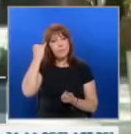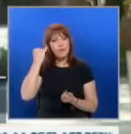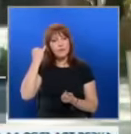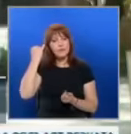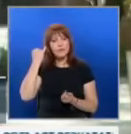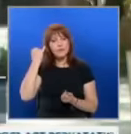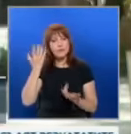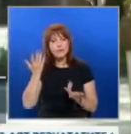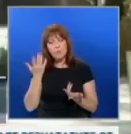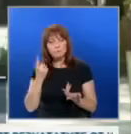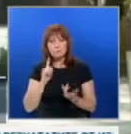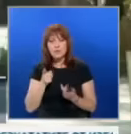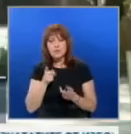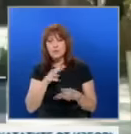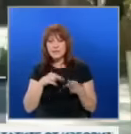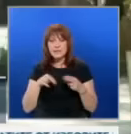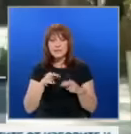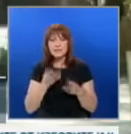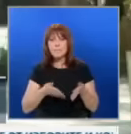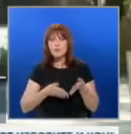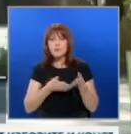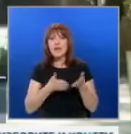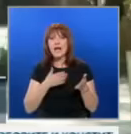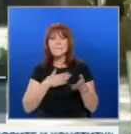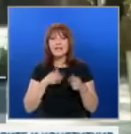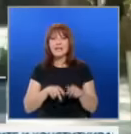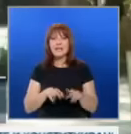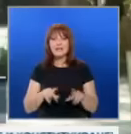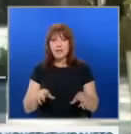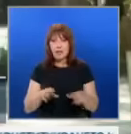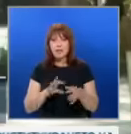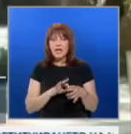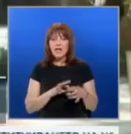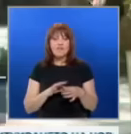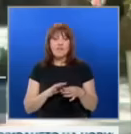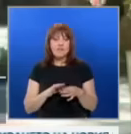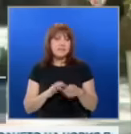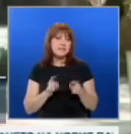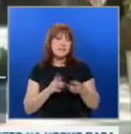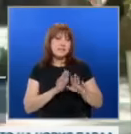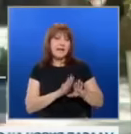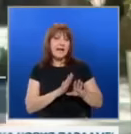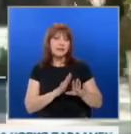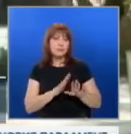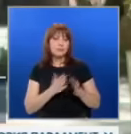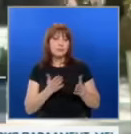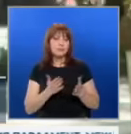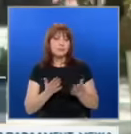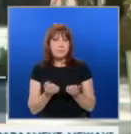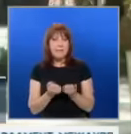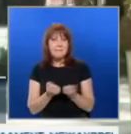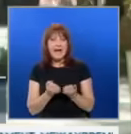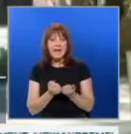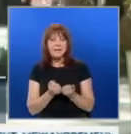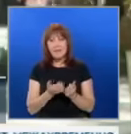линия би могло да се търси подкрепа, да речем, от има такъв народ във връзка с тяхното позициониране в по-скоро